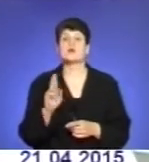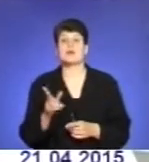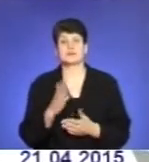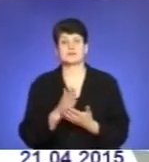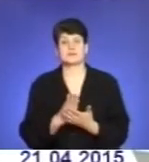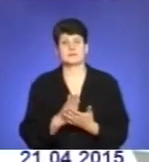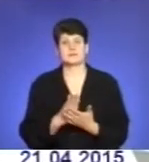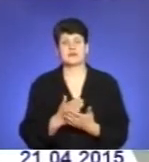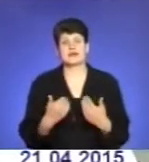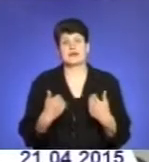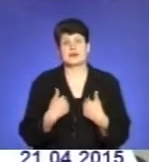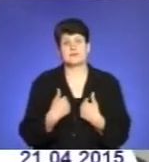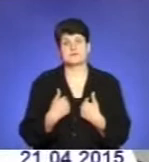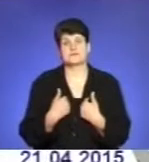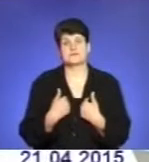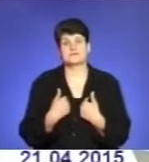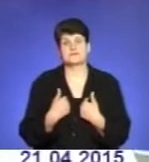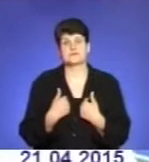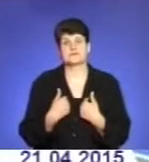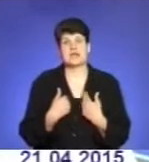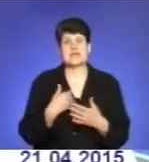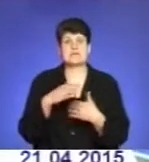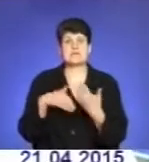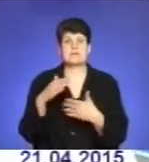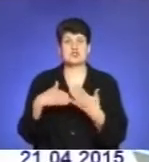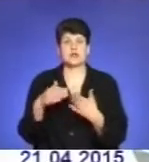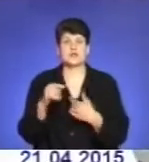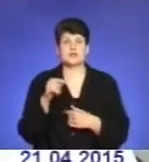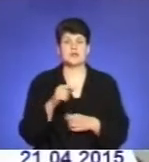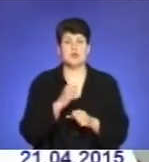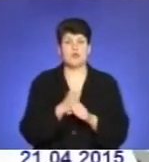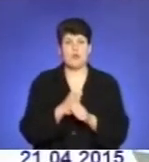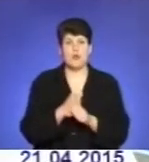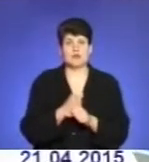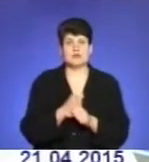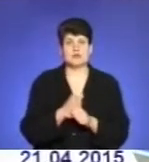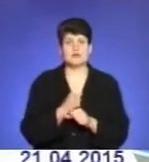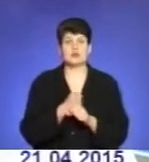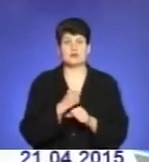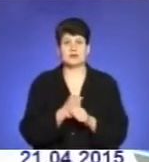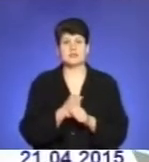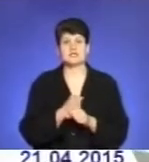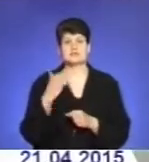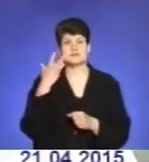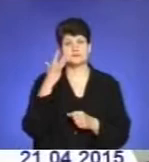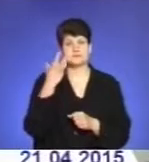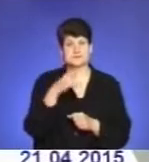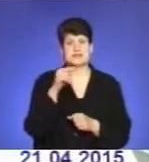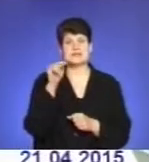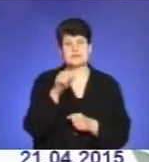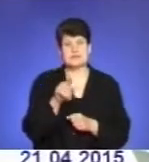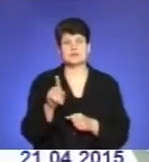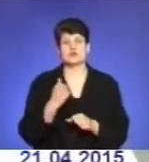якраз змішав ті роботи, які робилися в Сполучених Штатах Америки, з тими, які